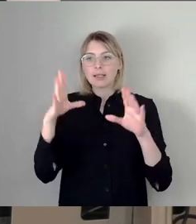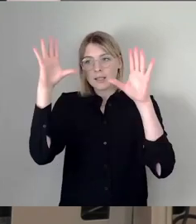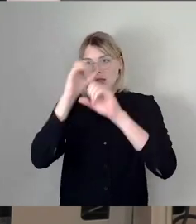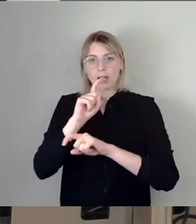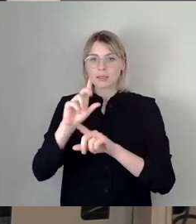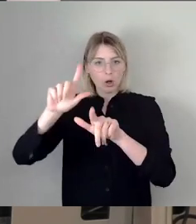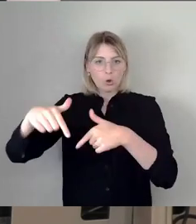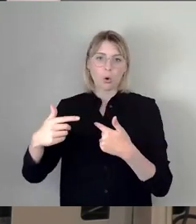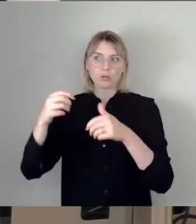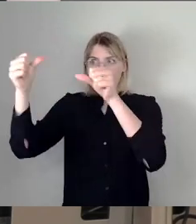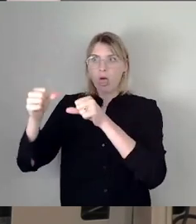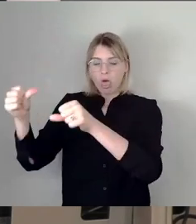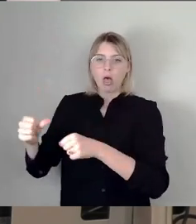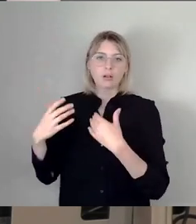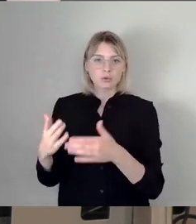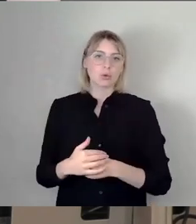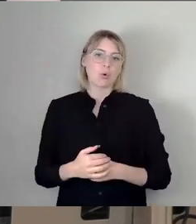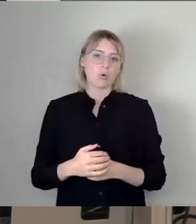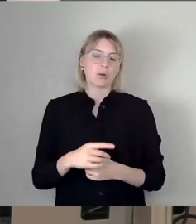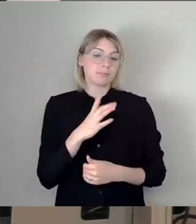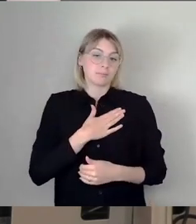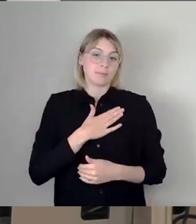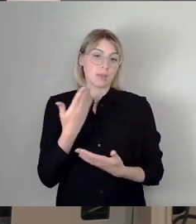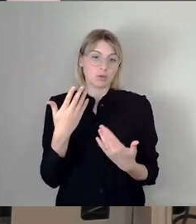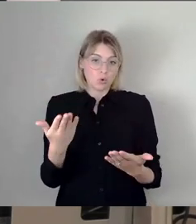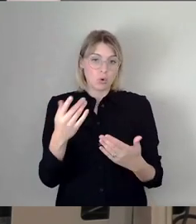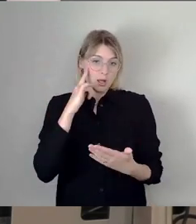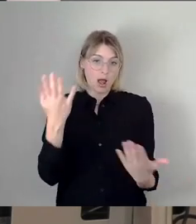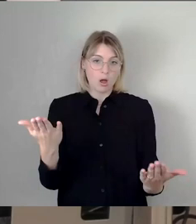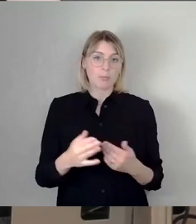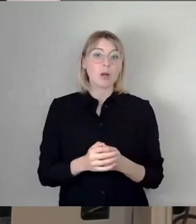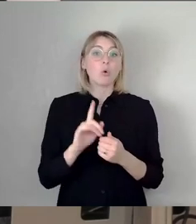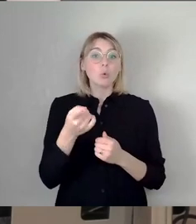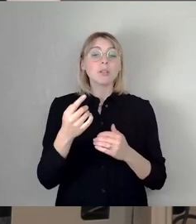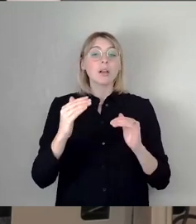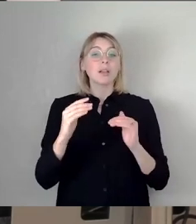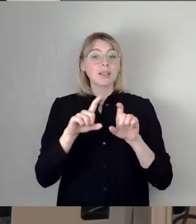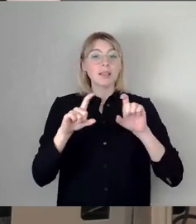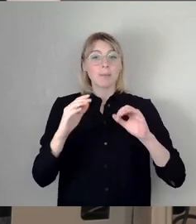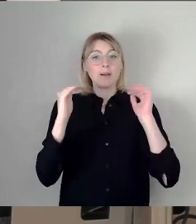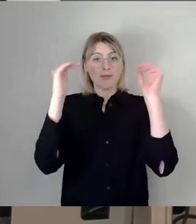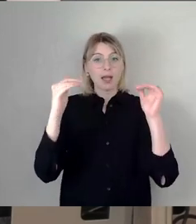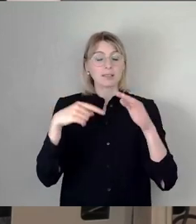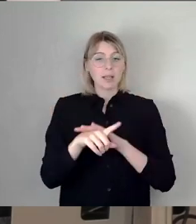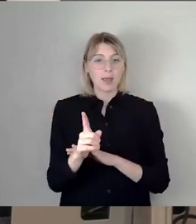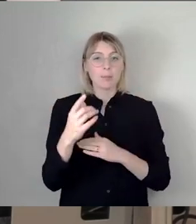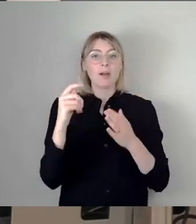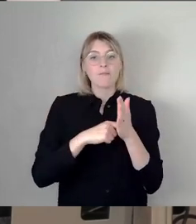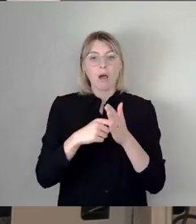Davon bin ich relativ stark überzeugt. Und was das Thema Fairness im Wahlkampf angeht, dann kann man wirklich auch sagen, diejenigen,